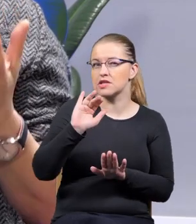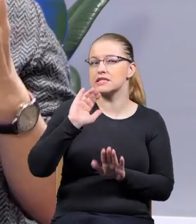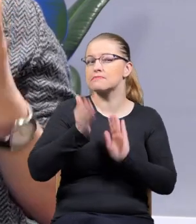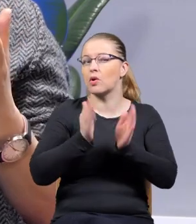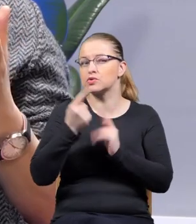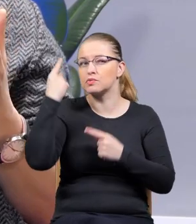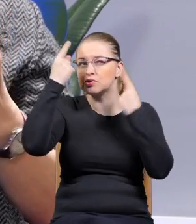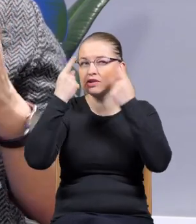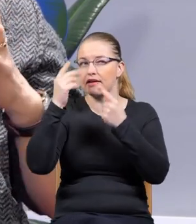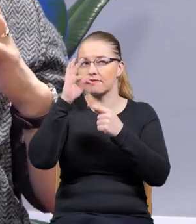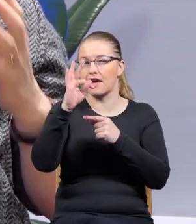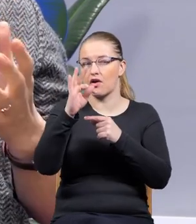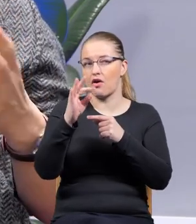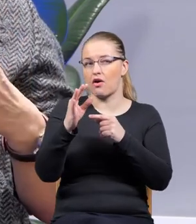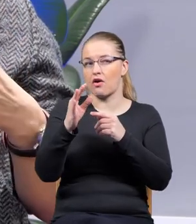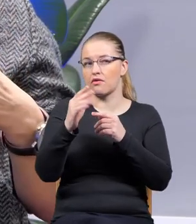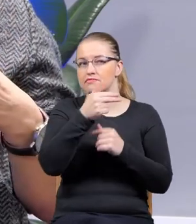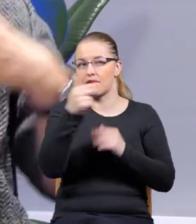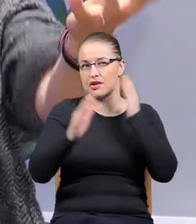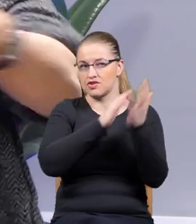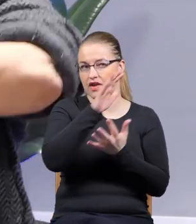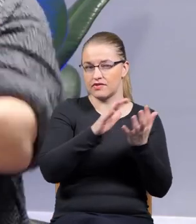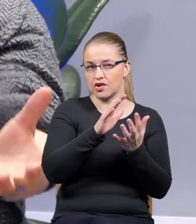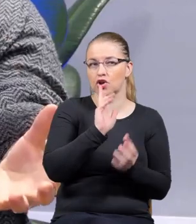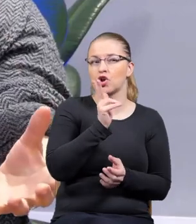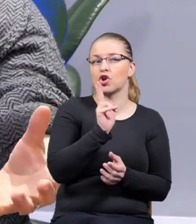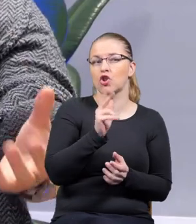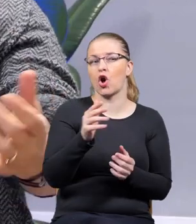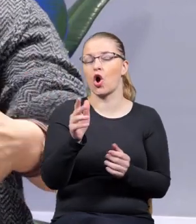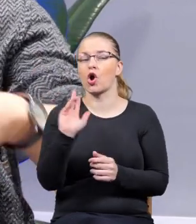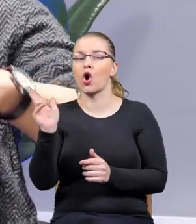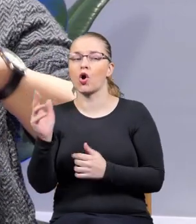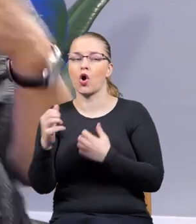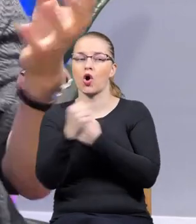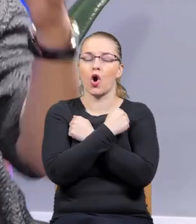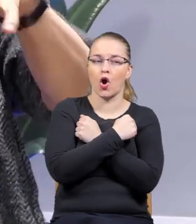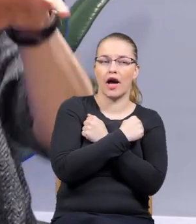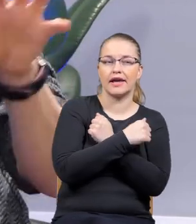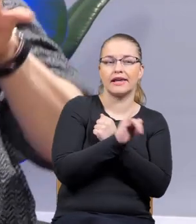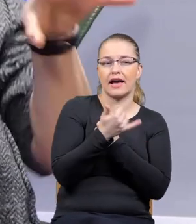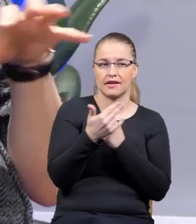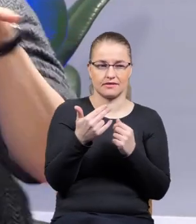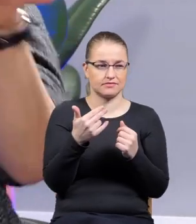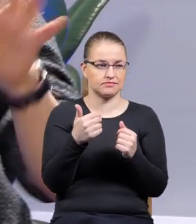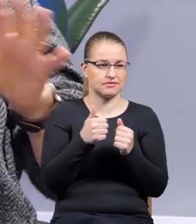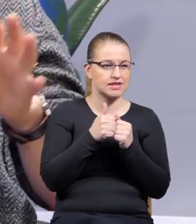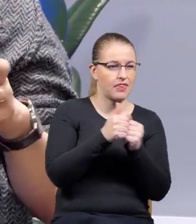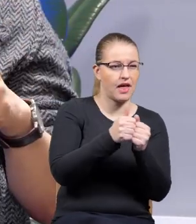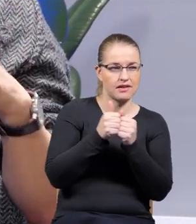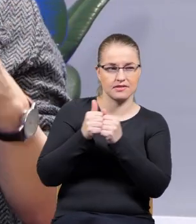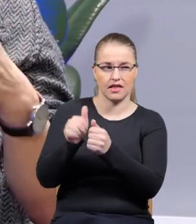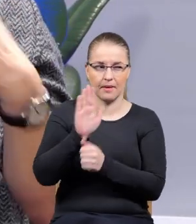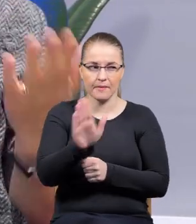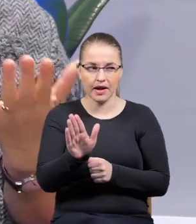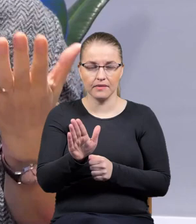autora o świecie, czyli na przykład kto kogo kocha w tym romansie, w jakich rolach są ustawione te postaci,